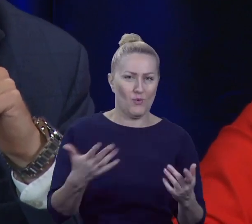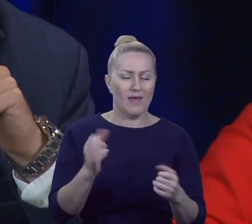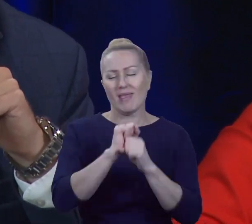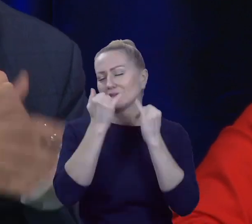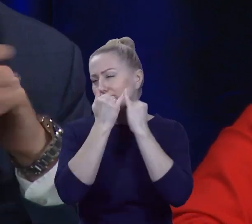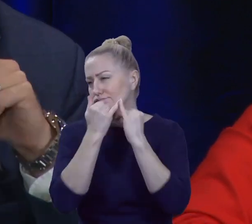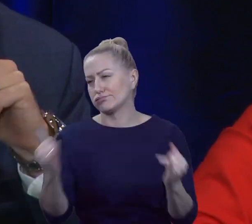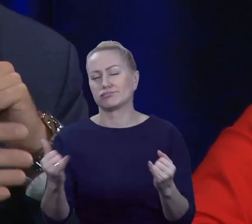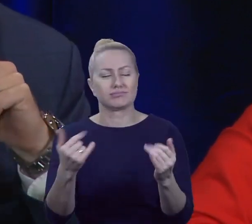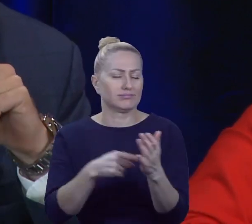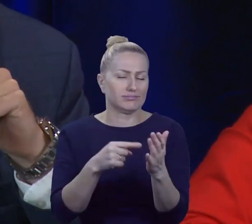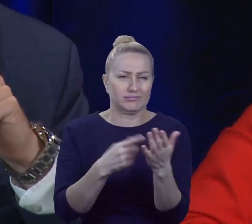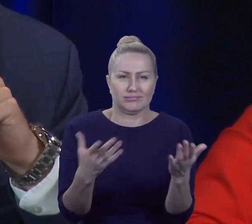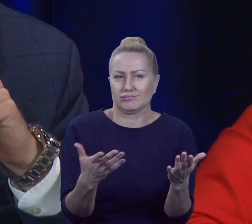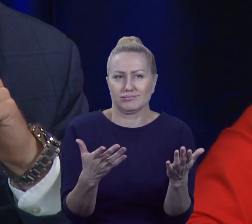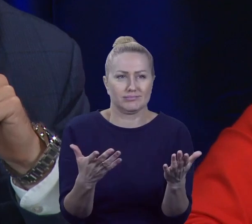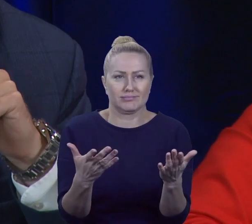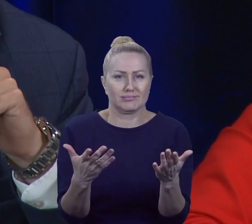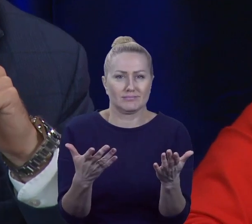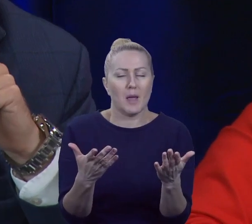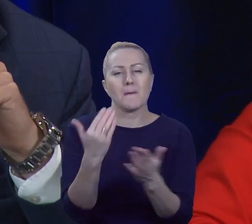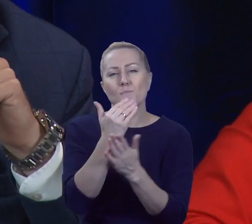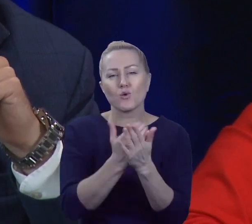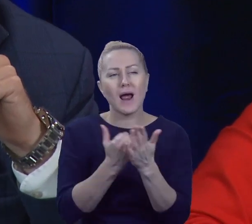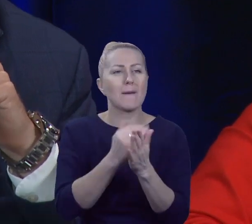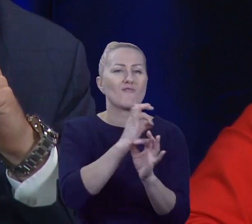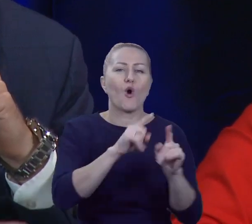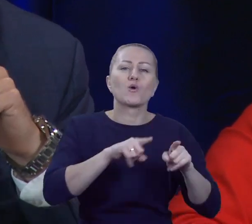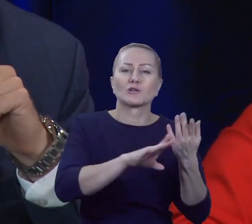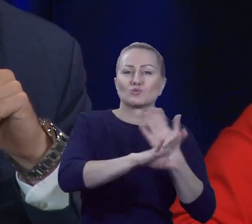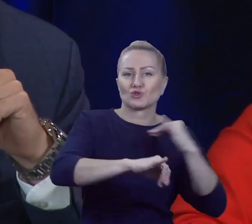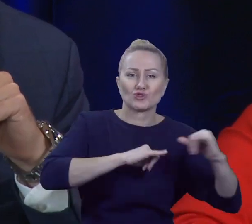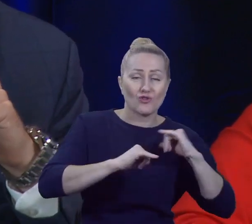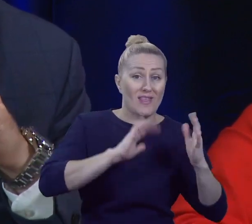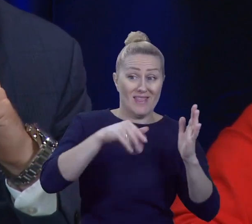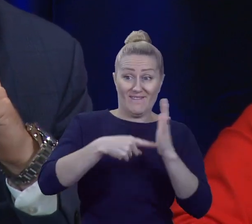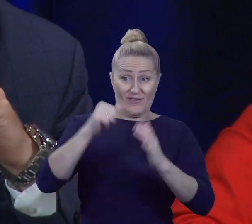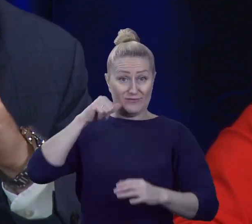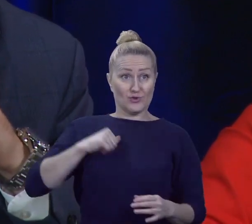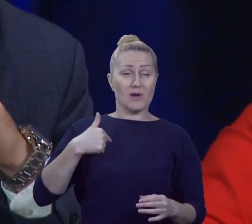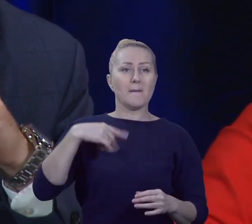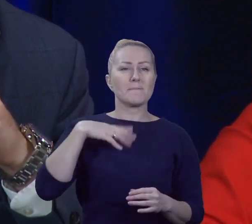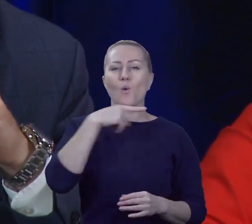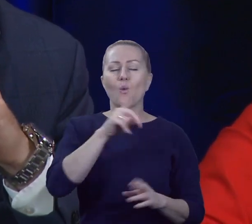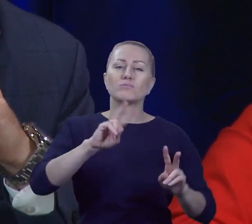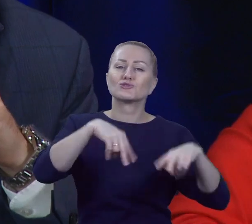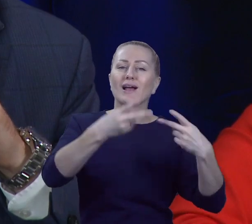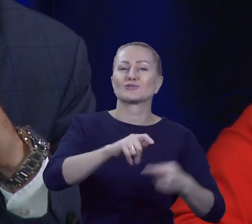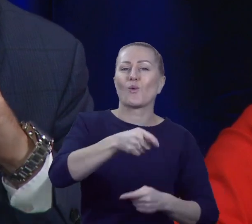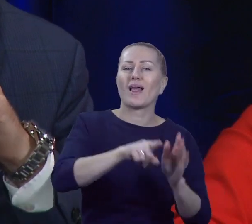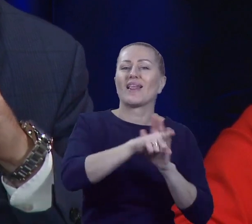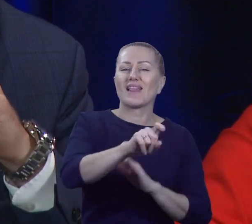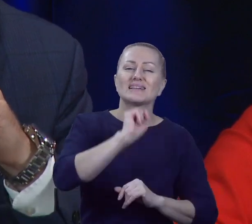rodzaju właśnie programy organizacji pozarządowych. Nawet wczoraj byłem na przekazywaniu kluczy dla naszych